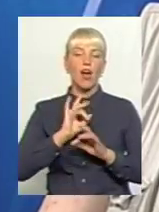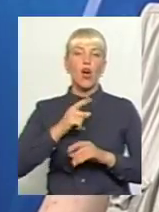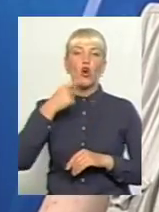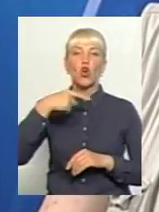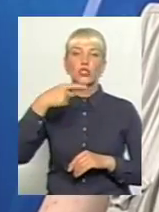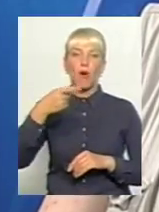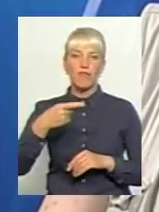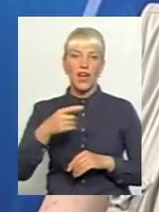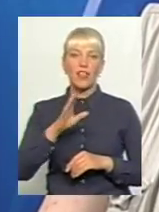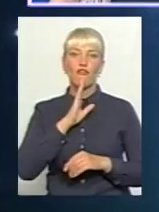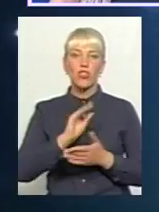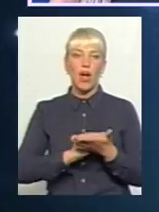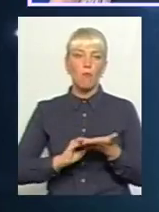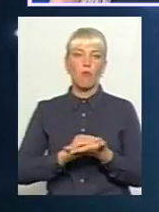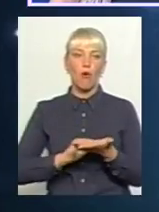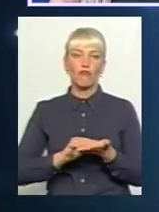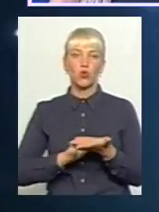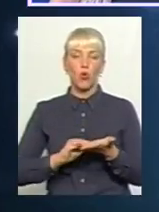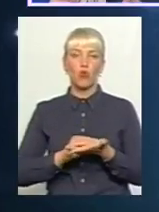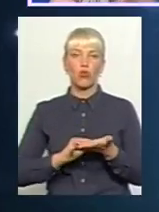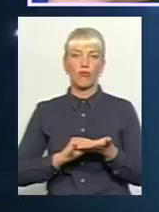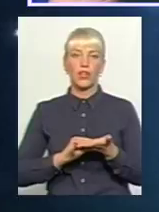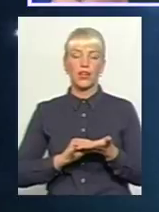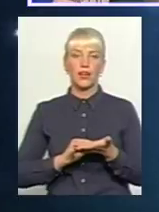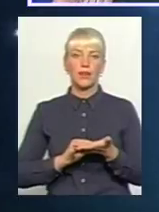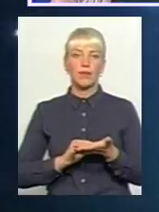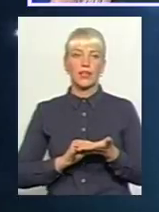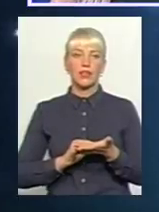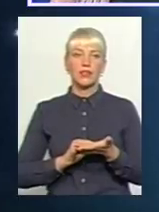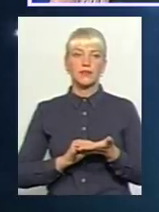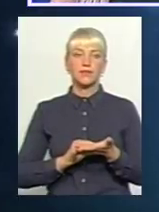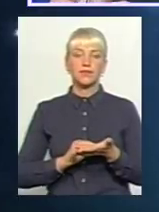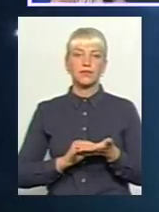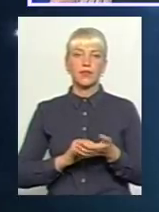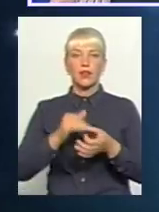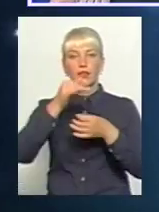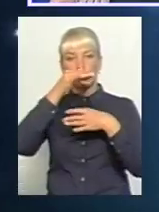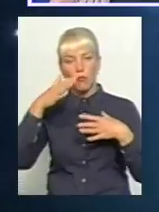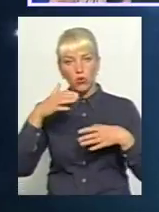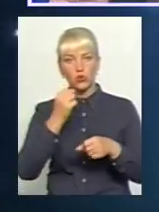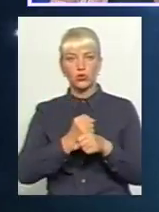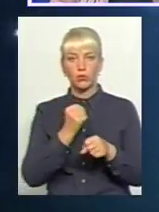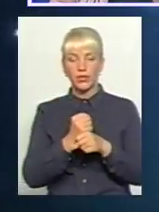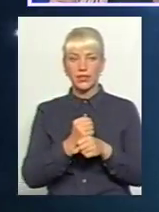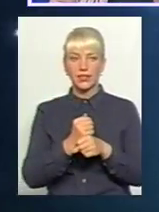повторювала одну і теж мисль в різних варіаціях. Не можу зробити,